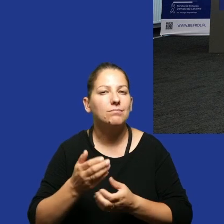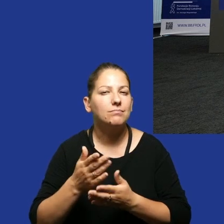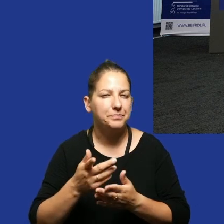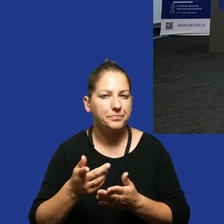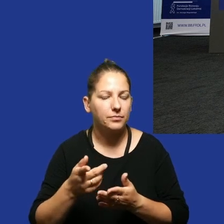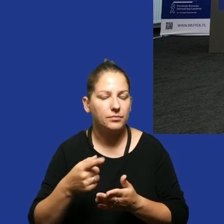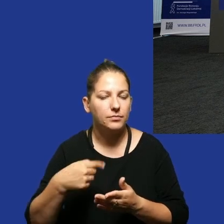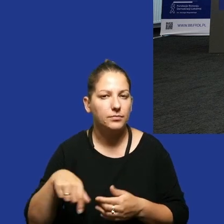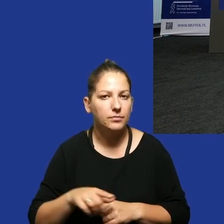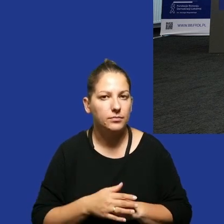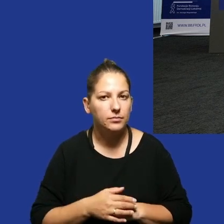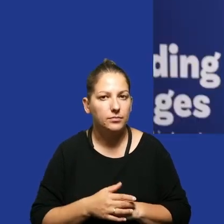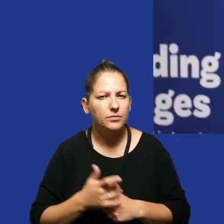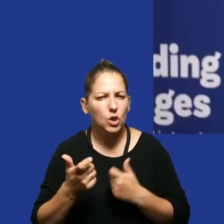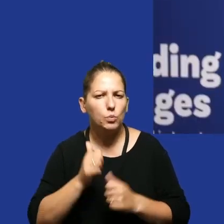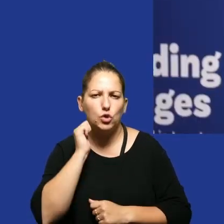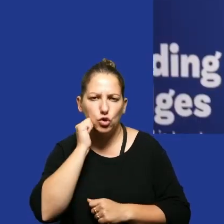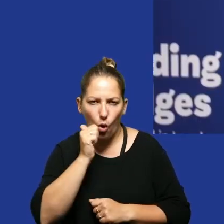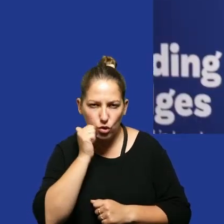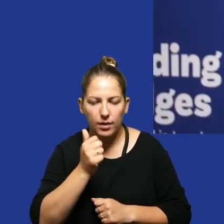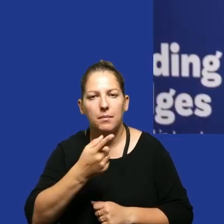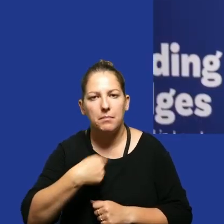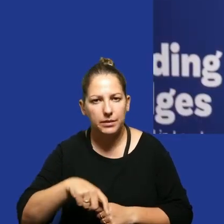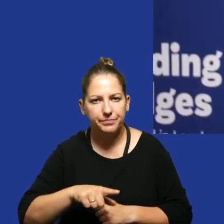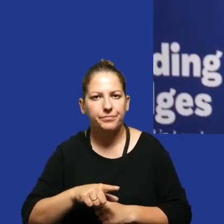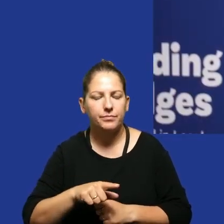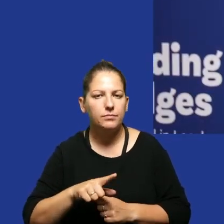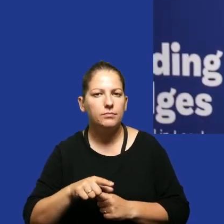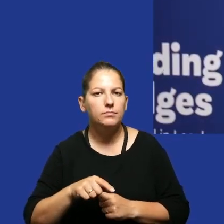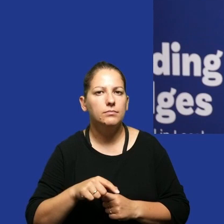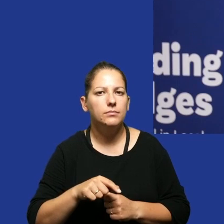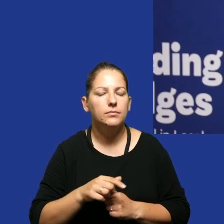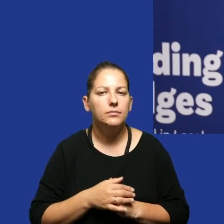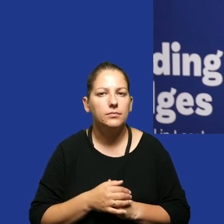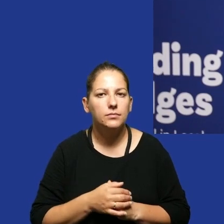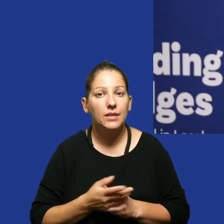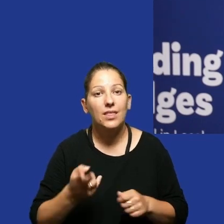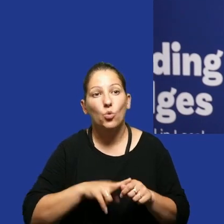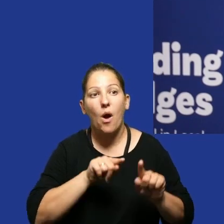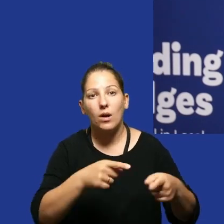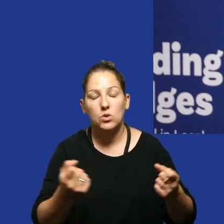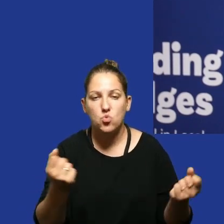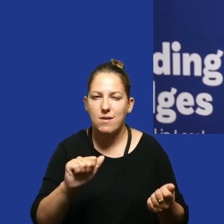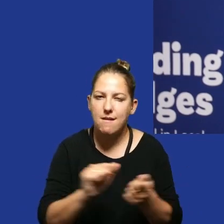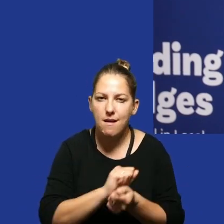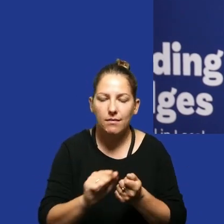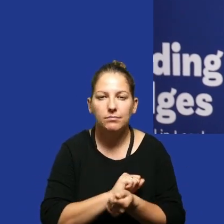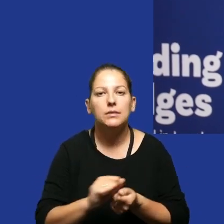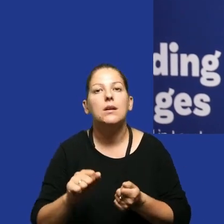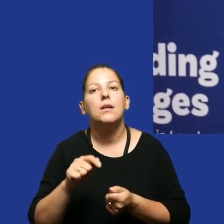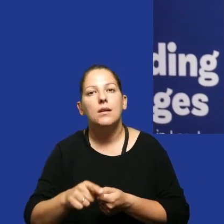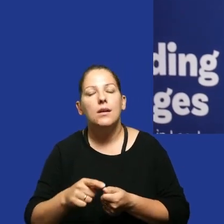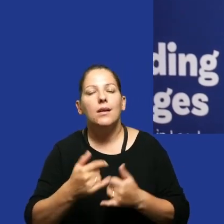jest coś, co robimy na co dzień. Jesteśmy zaprawieni w bojach, choć chyba nie tak bardzo, jak niektóre organizacje albo watchdogowcy